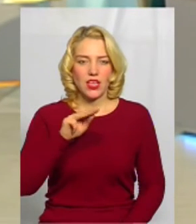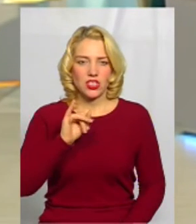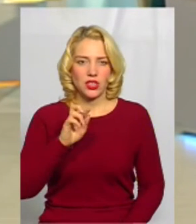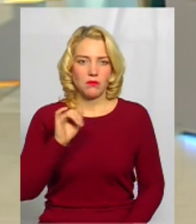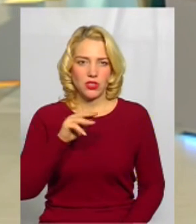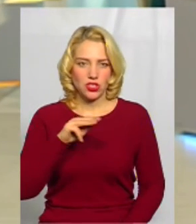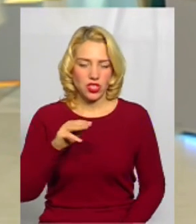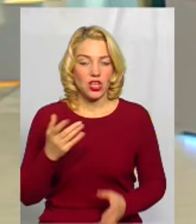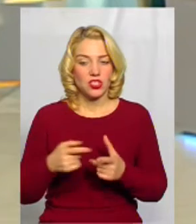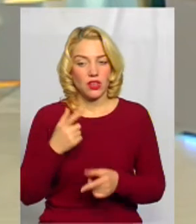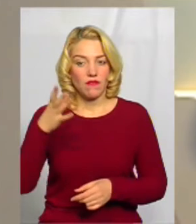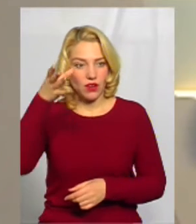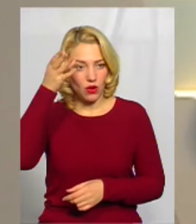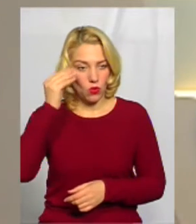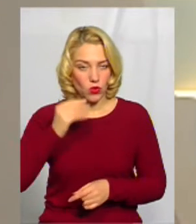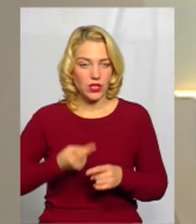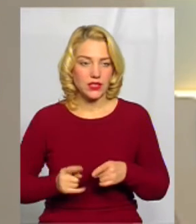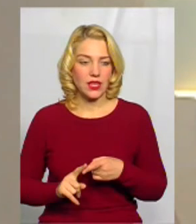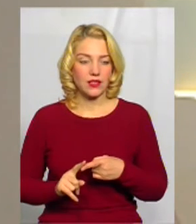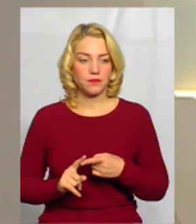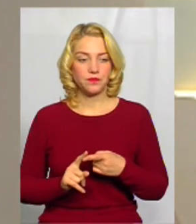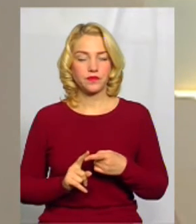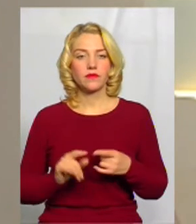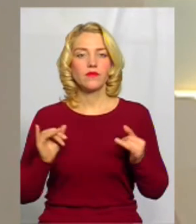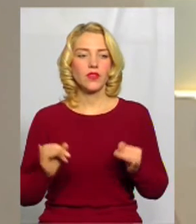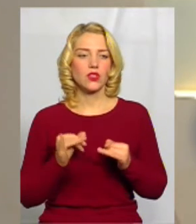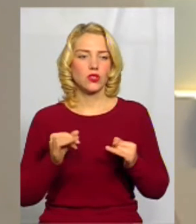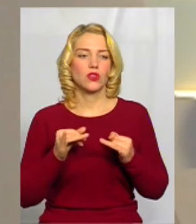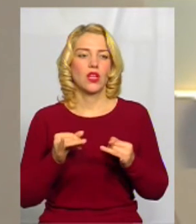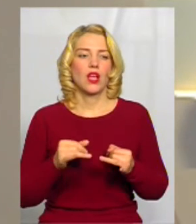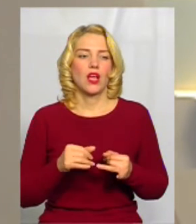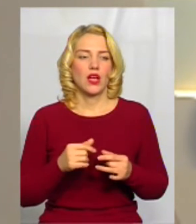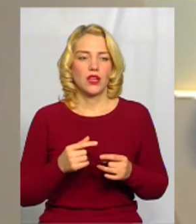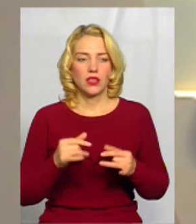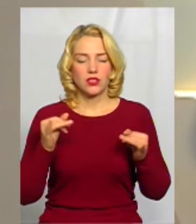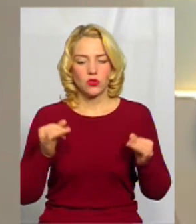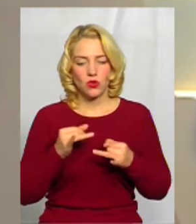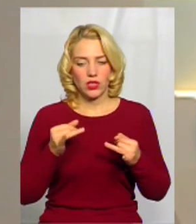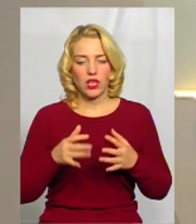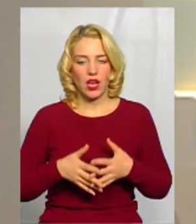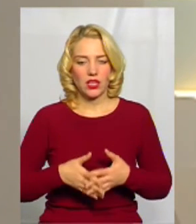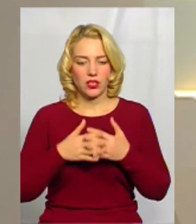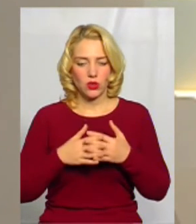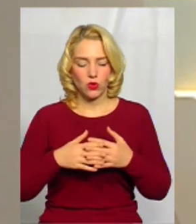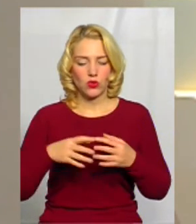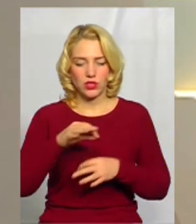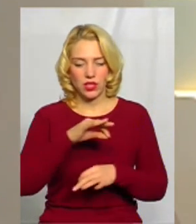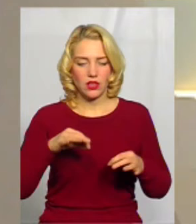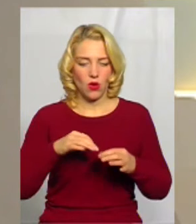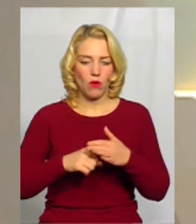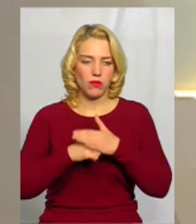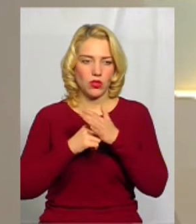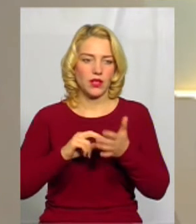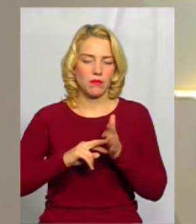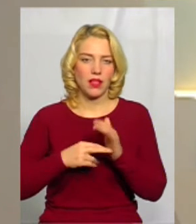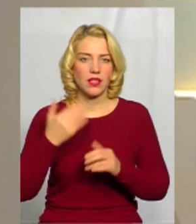врахує оцей історико-архітектурний опорний план їхні якісь побажання?